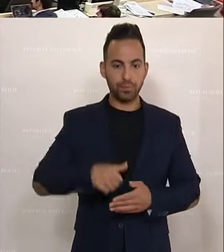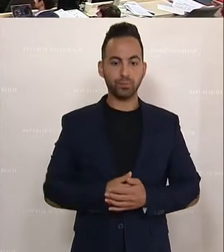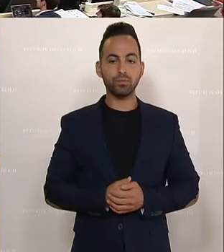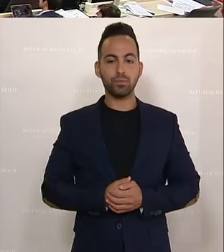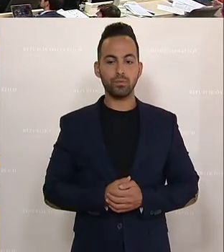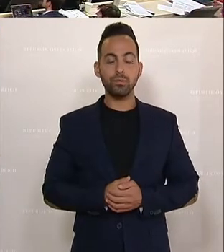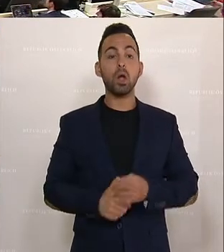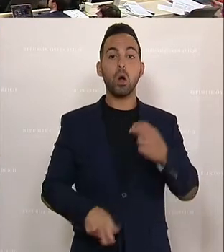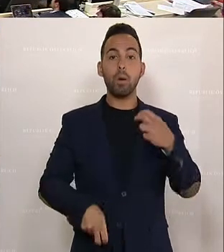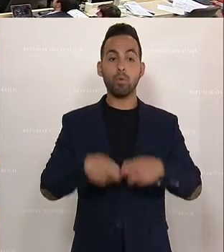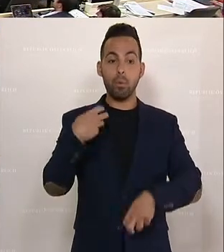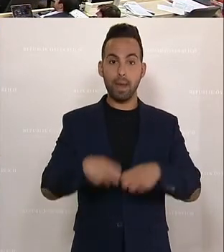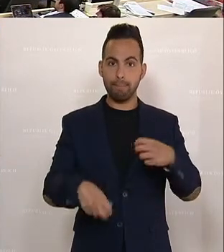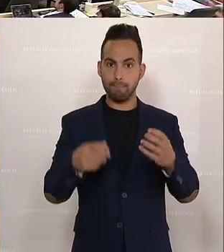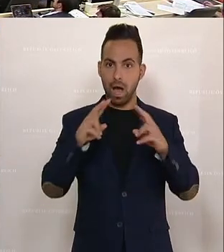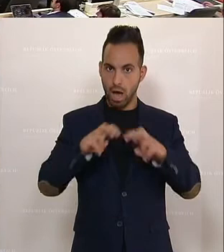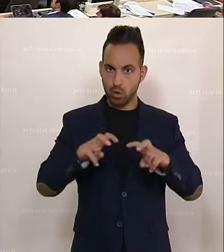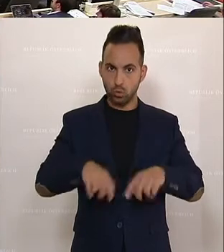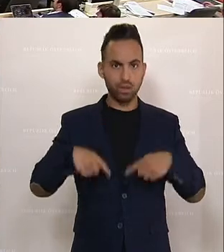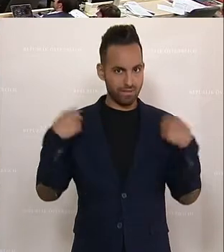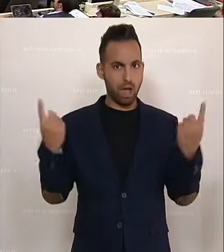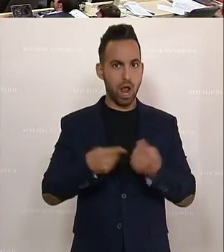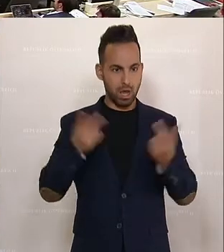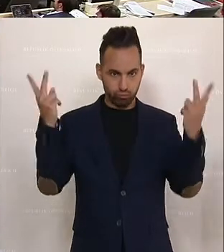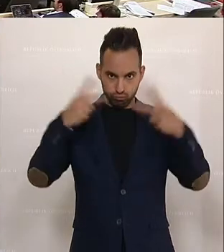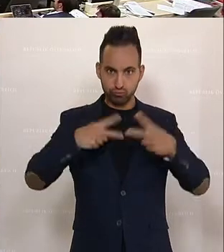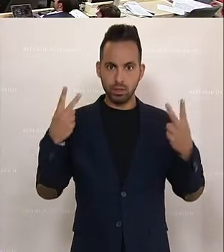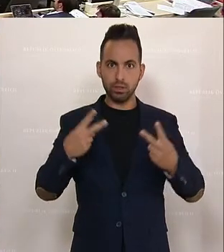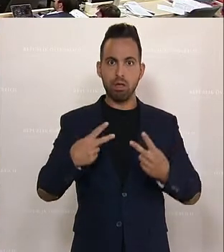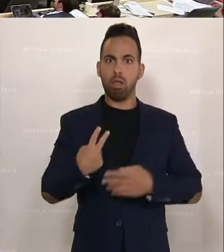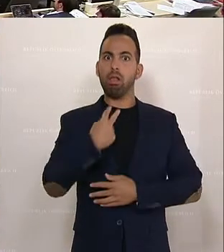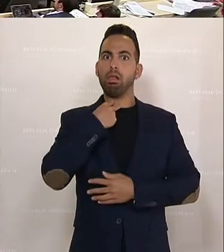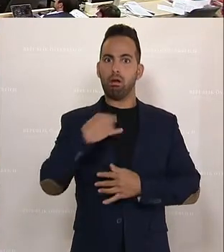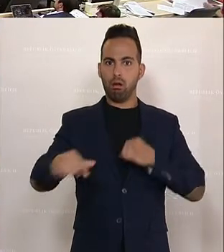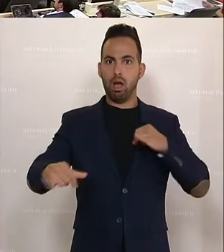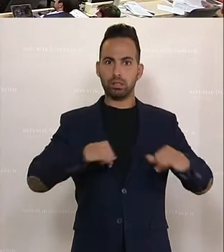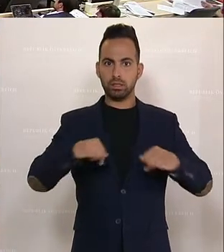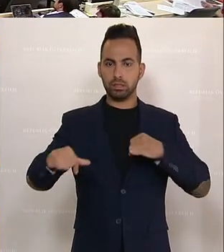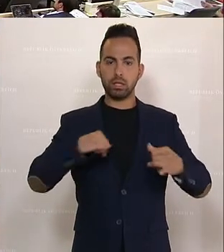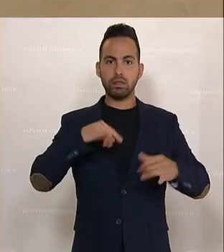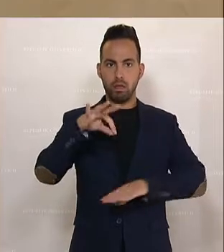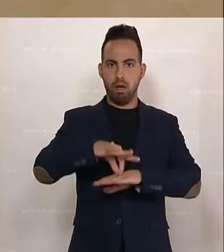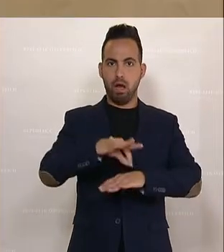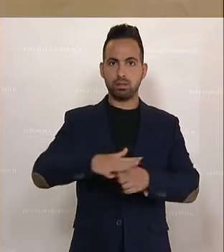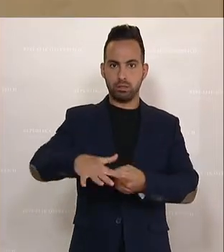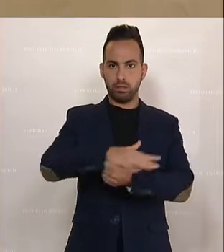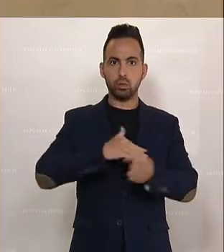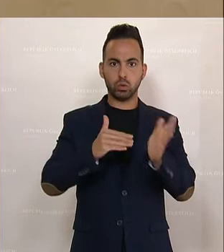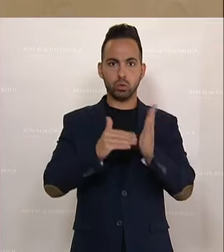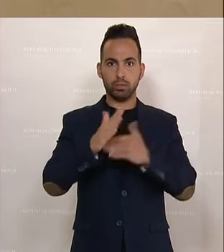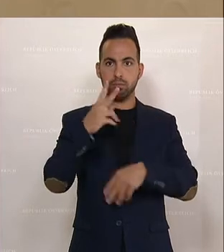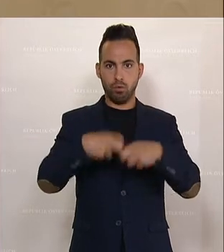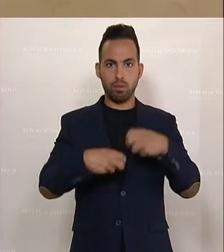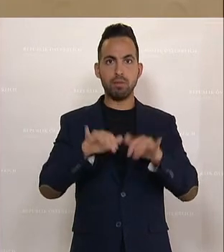Problemanalyse sind wir uns alle einig, es gibt massive Engpässe im kassenärztlichen System. Patientinnen und